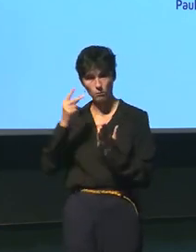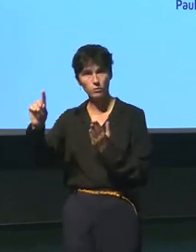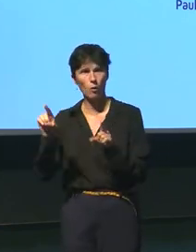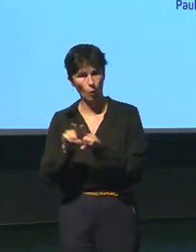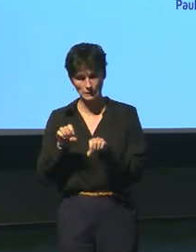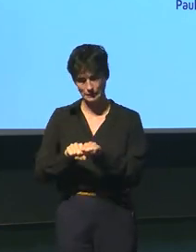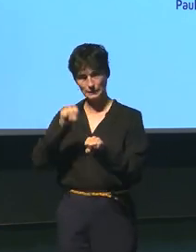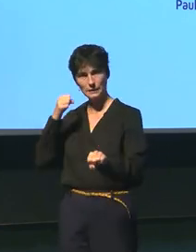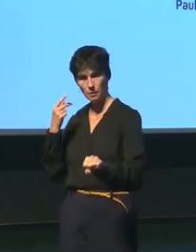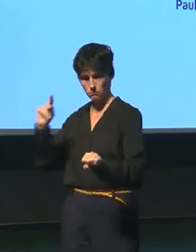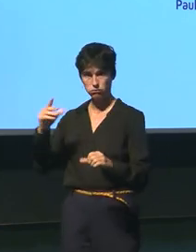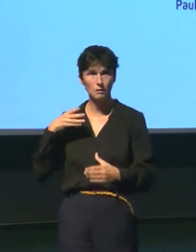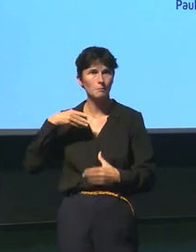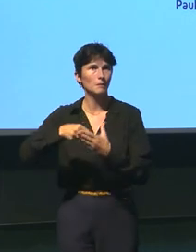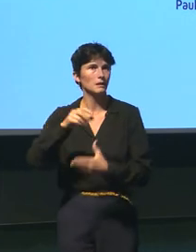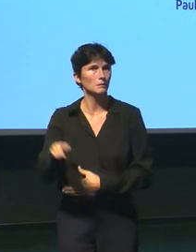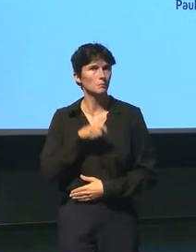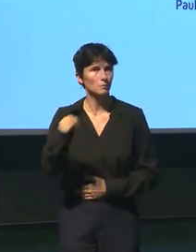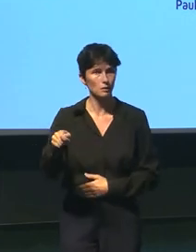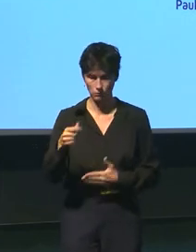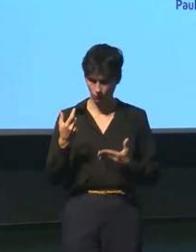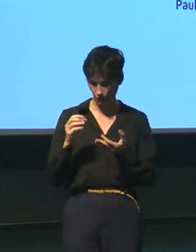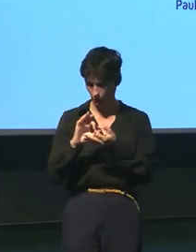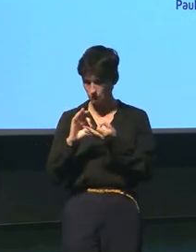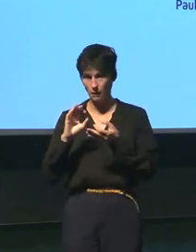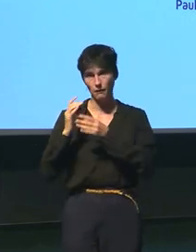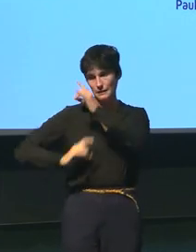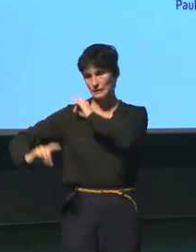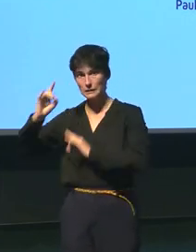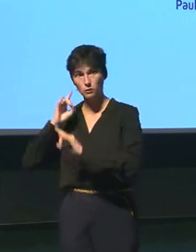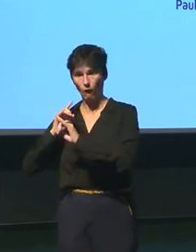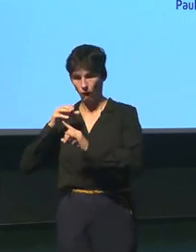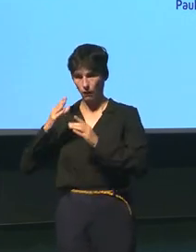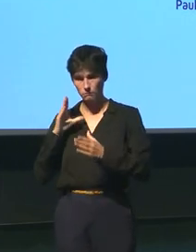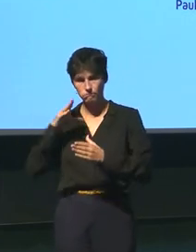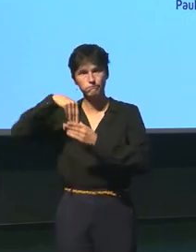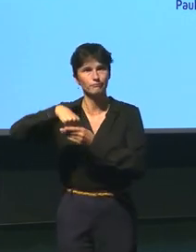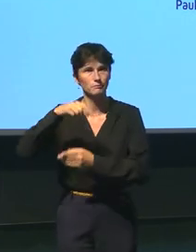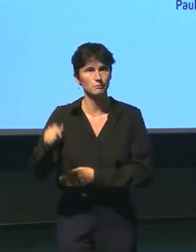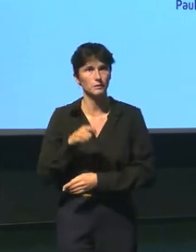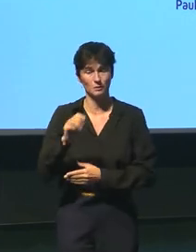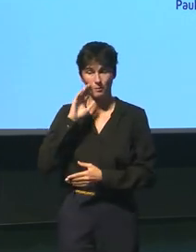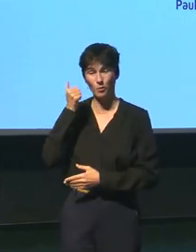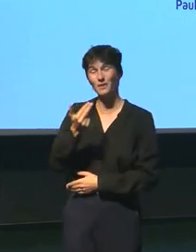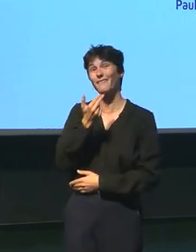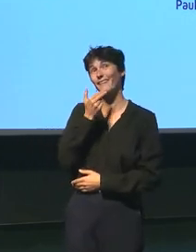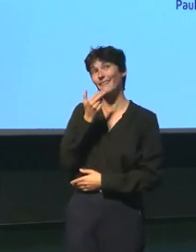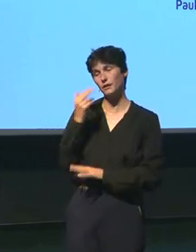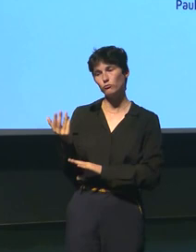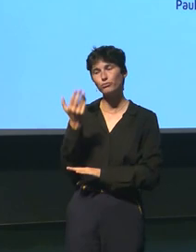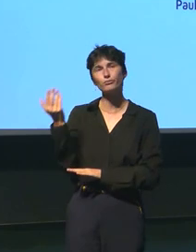son siècle dans l'histoire du siècle en l'occurrence et c'est ce qui fait sa qualité c'est-à indépendamment effectivement